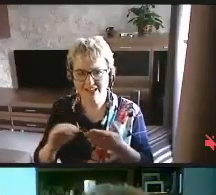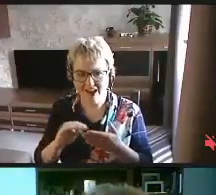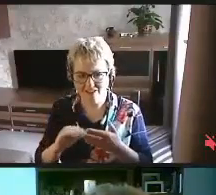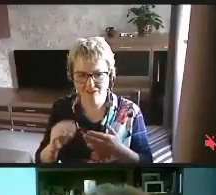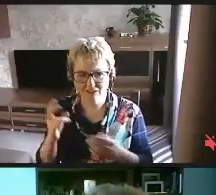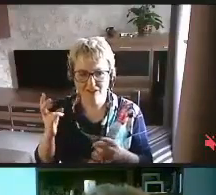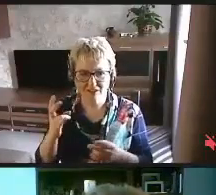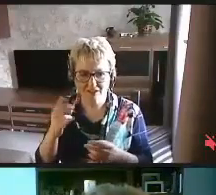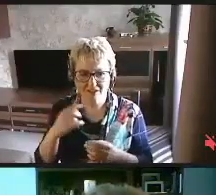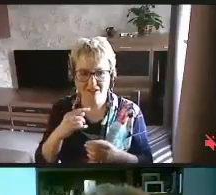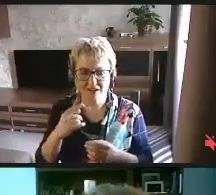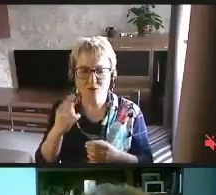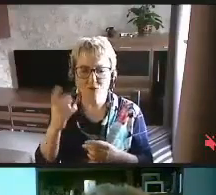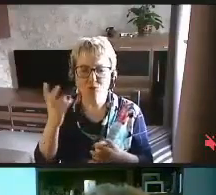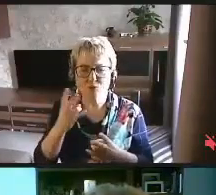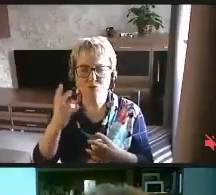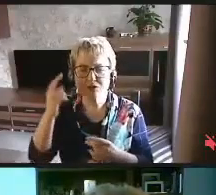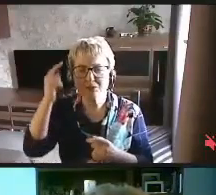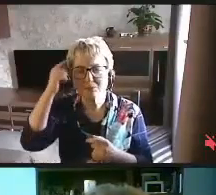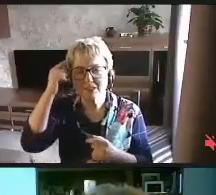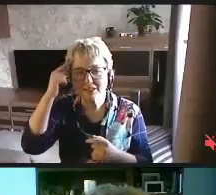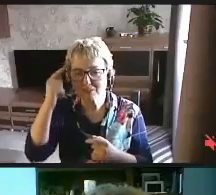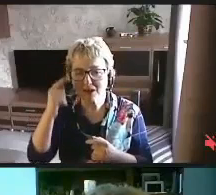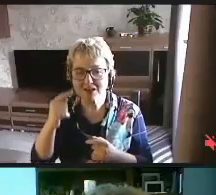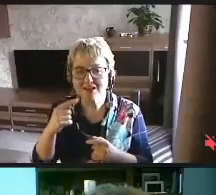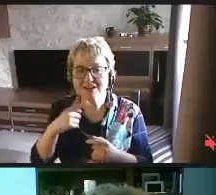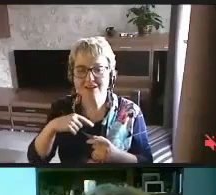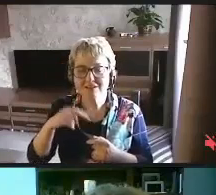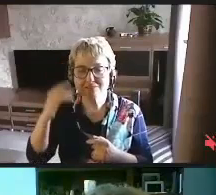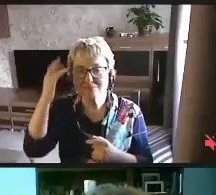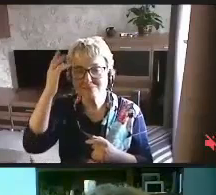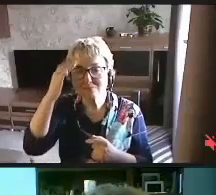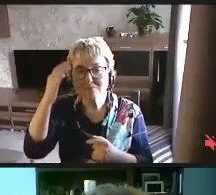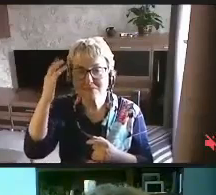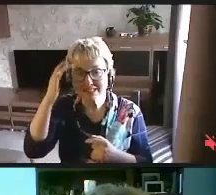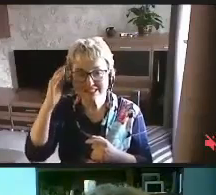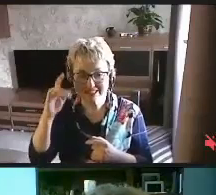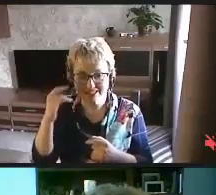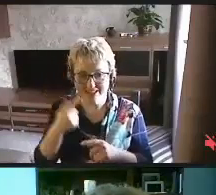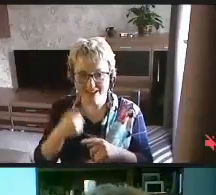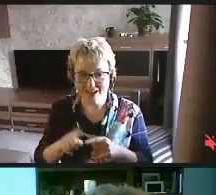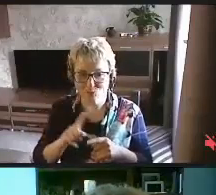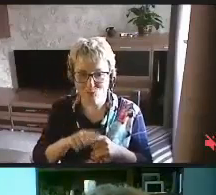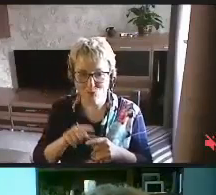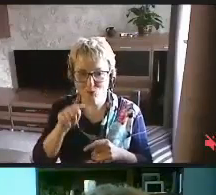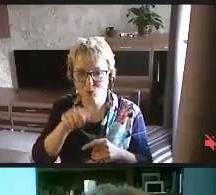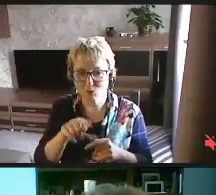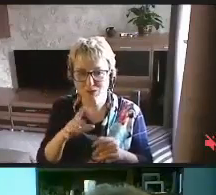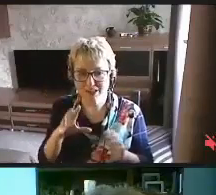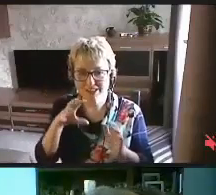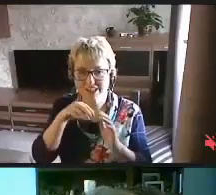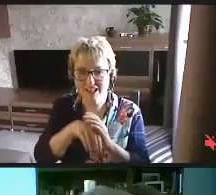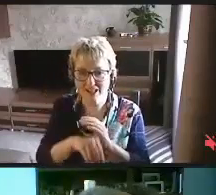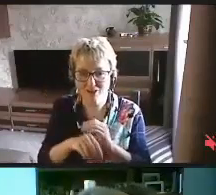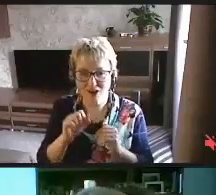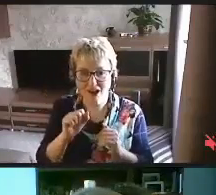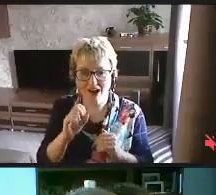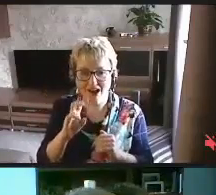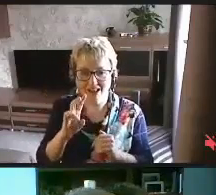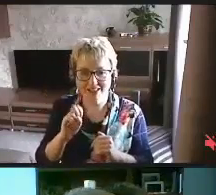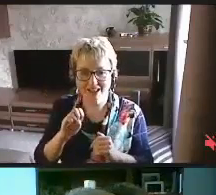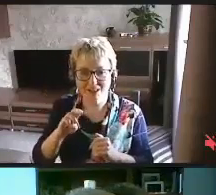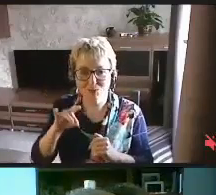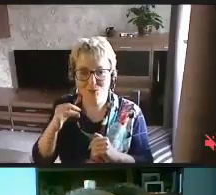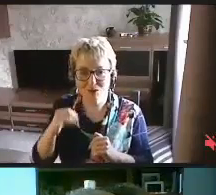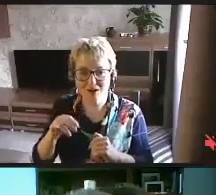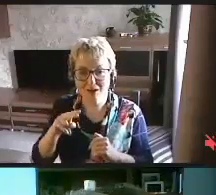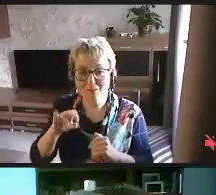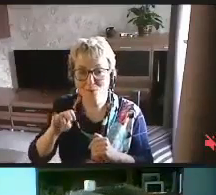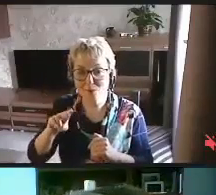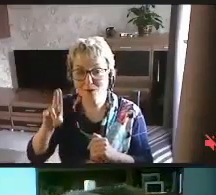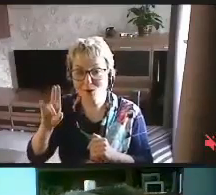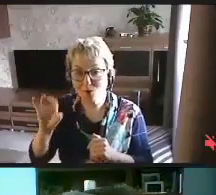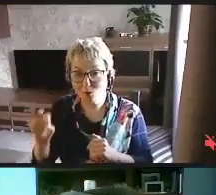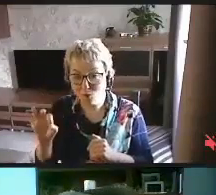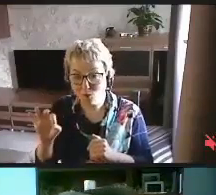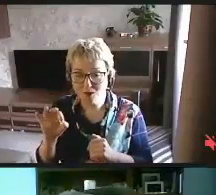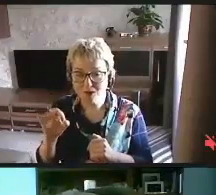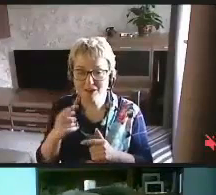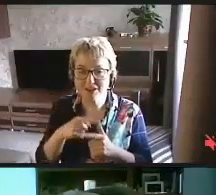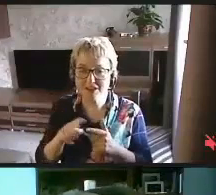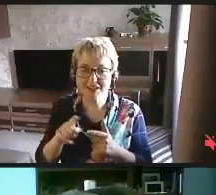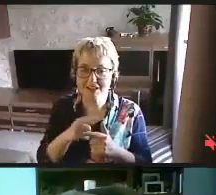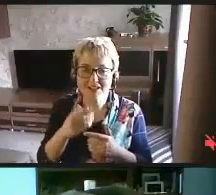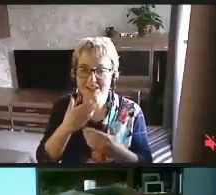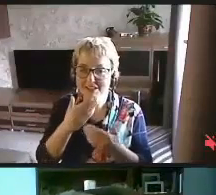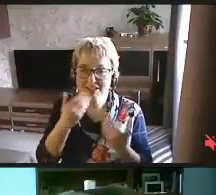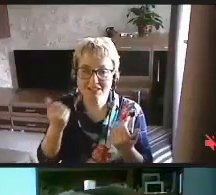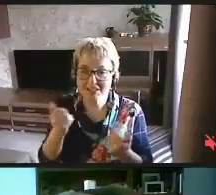надо понимать, что мыслей, которые туда заложил Анатолий Попко, или нет